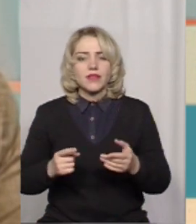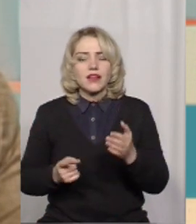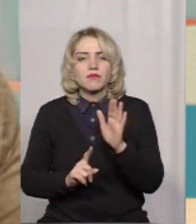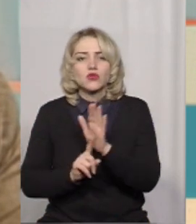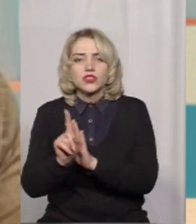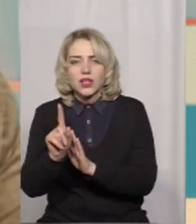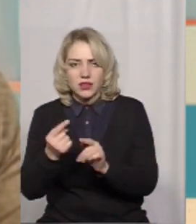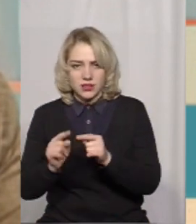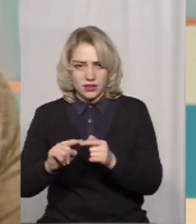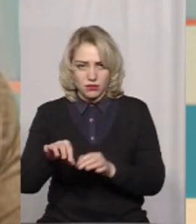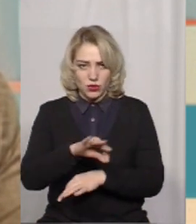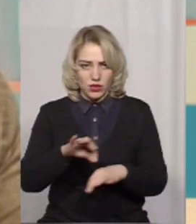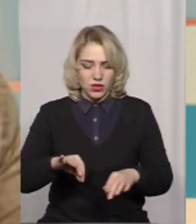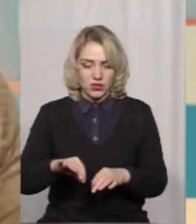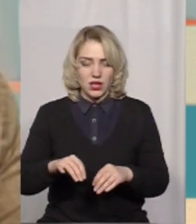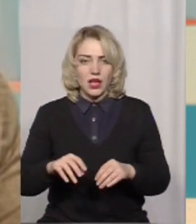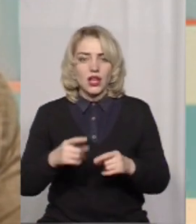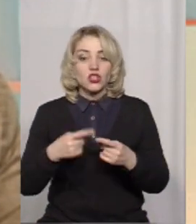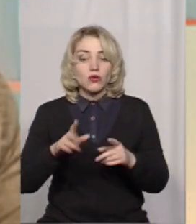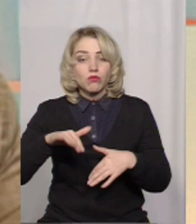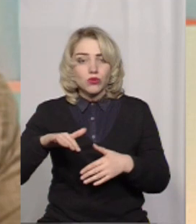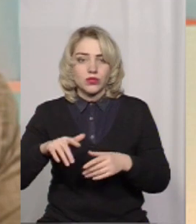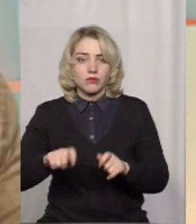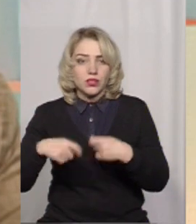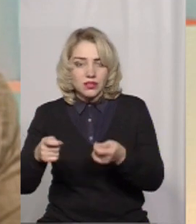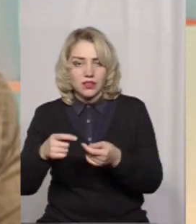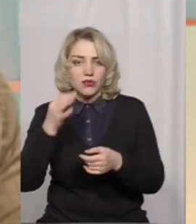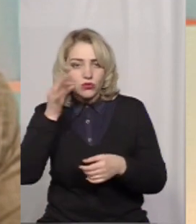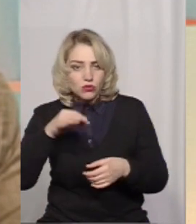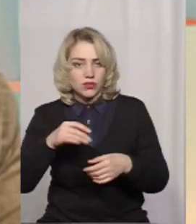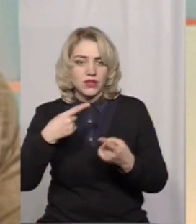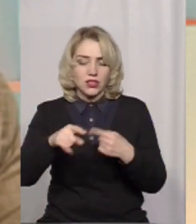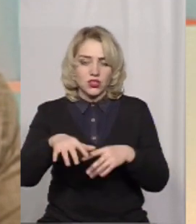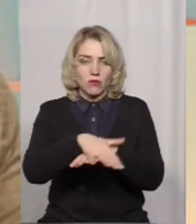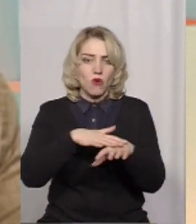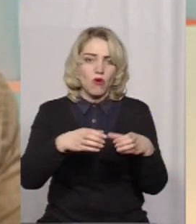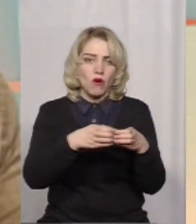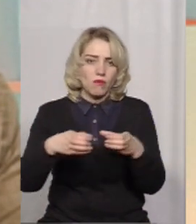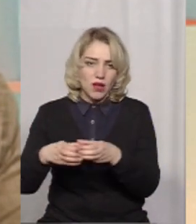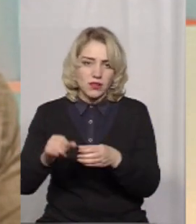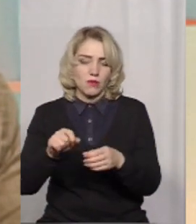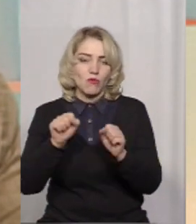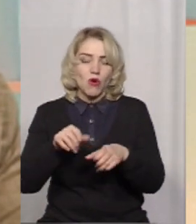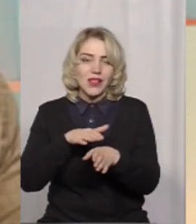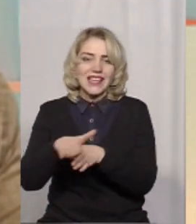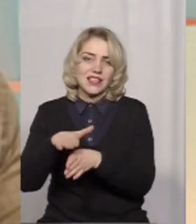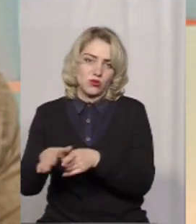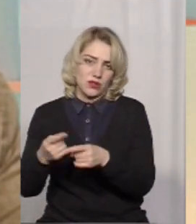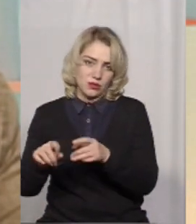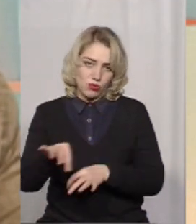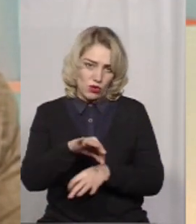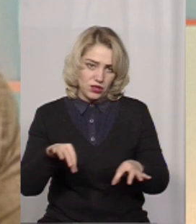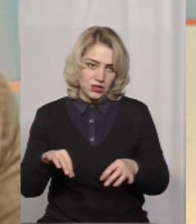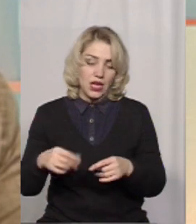як вони реалізовувалися життя, з тим, щоб потім інші наші громади могли такі проєкти в себе повторити і реалізувати. І таким чином ми